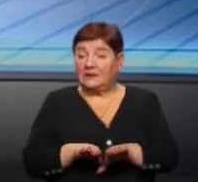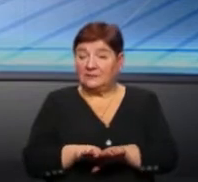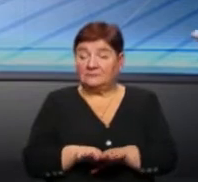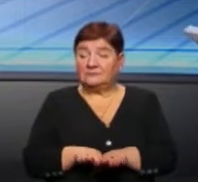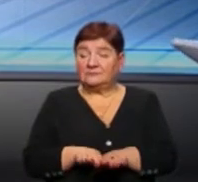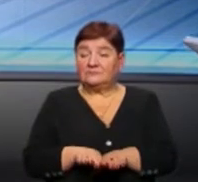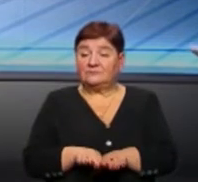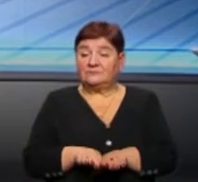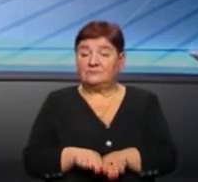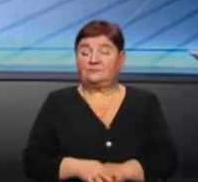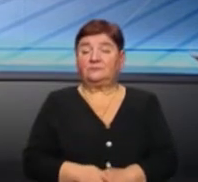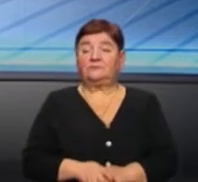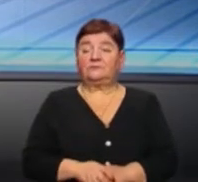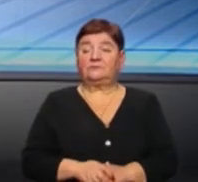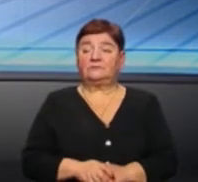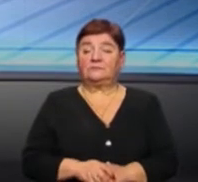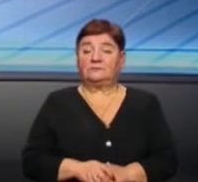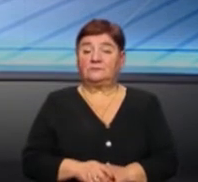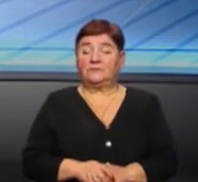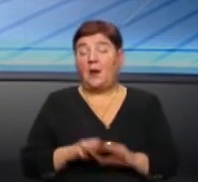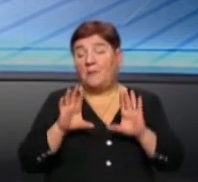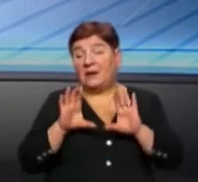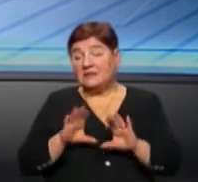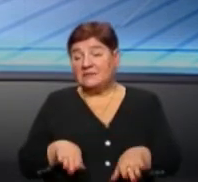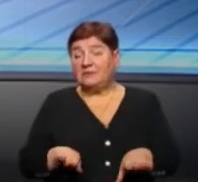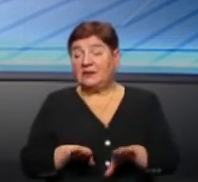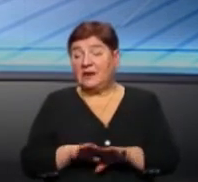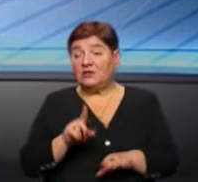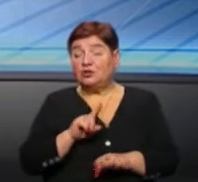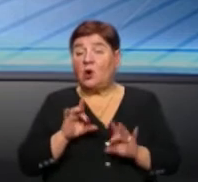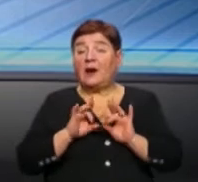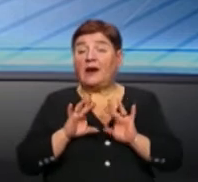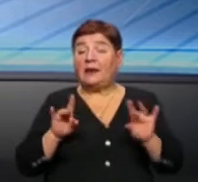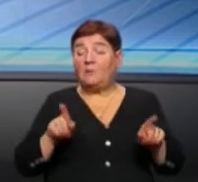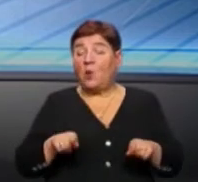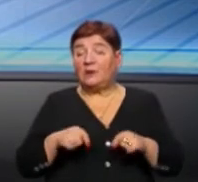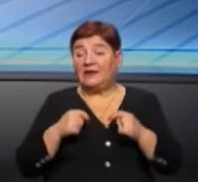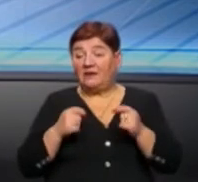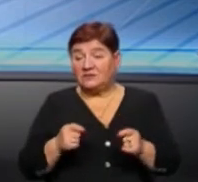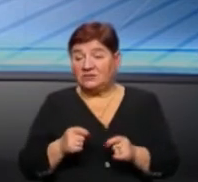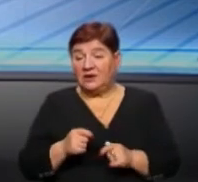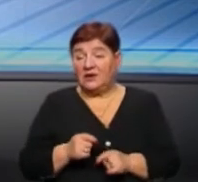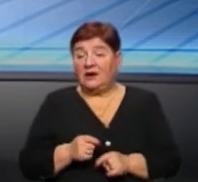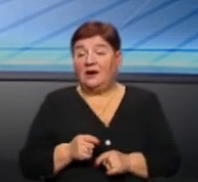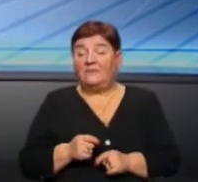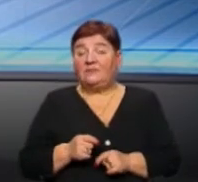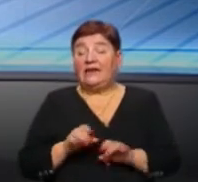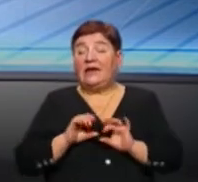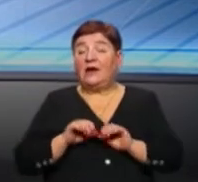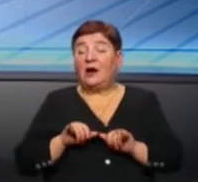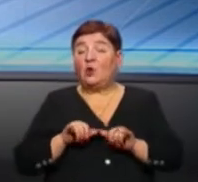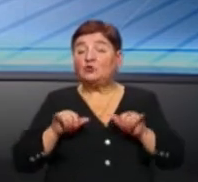принцип такий, що рекламодавці, вірнішні рекламодавці,